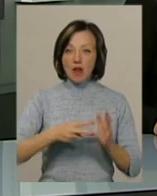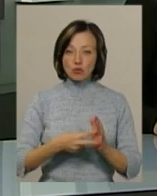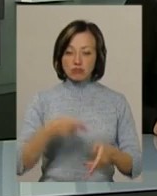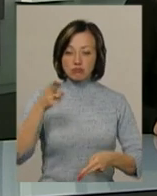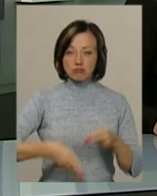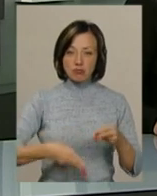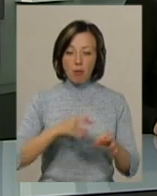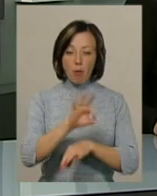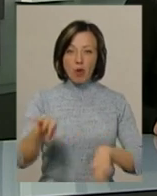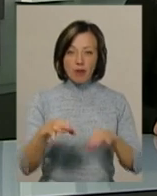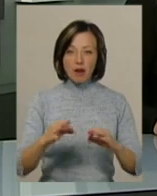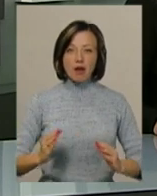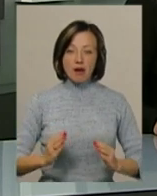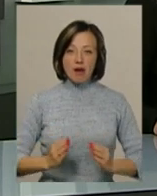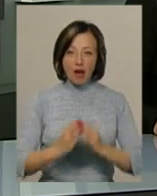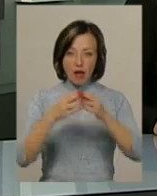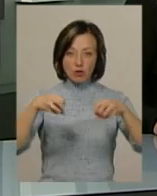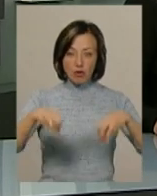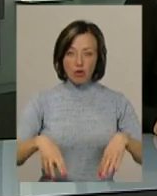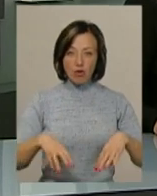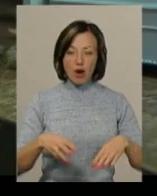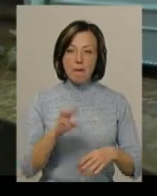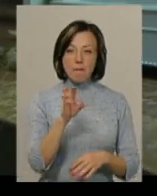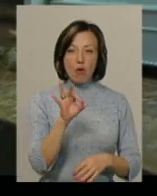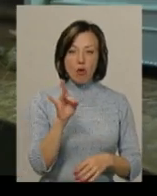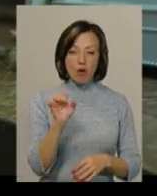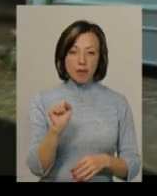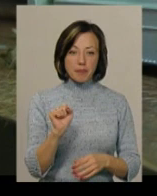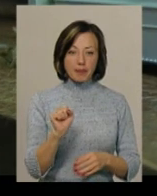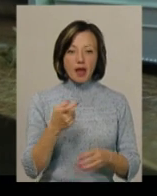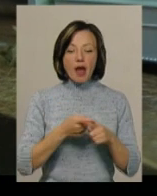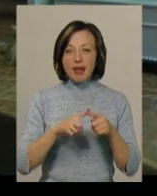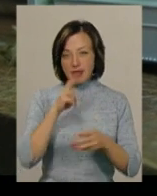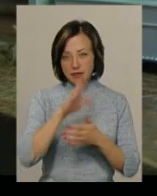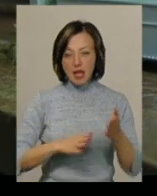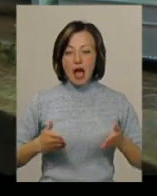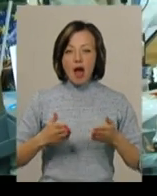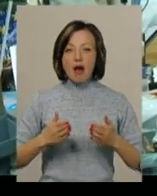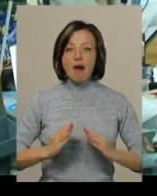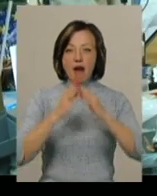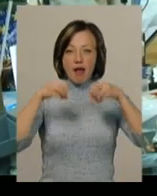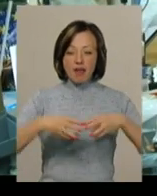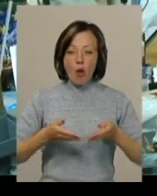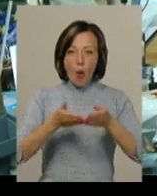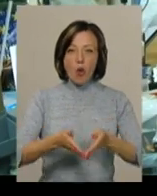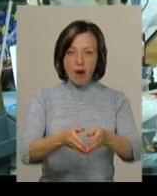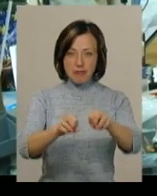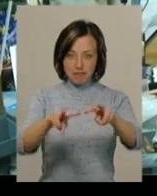закінчити модель ракетного корабля «Бора». Це маленький, це ракетний катер, ракетний корабль.